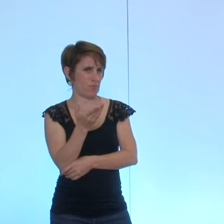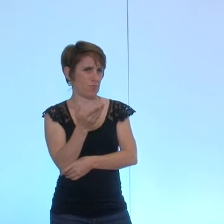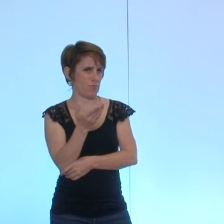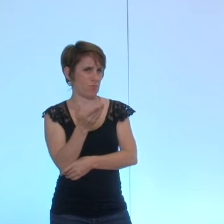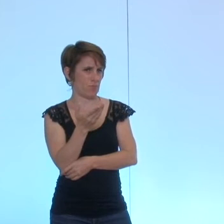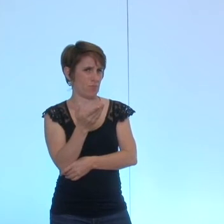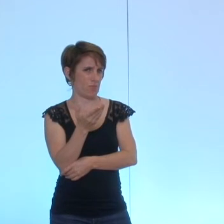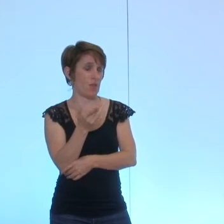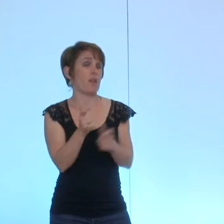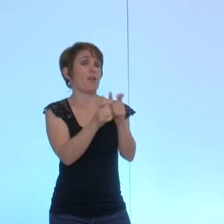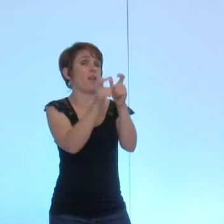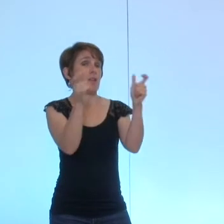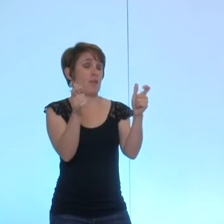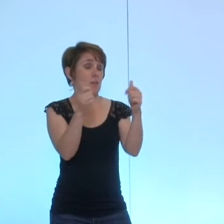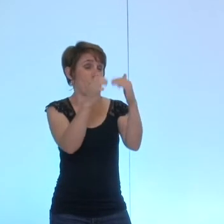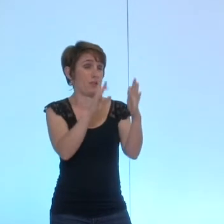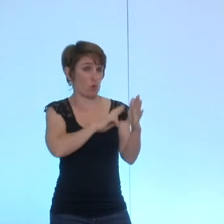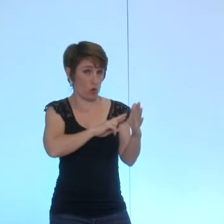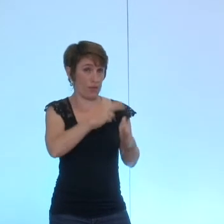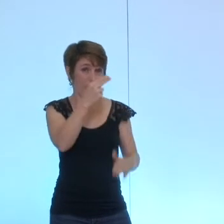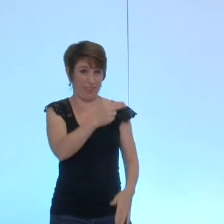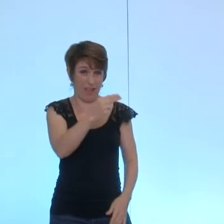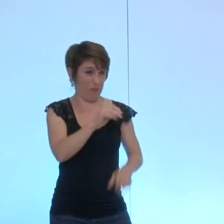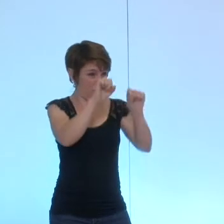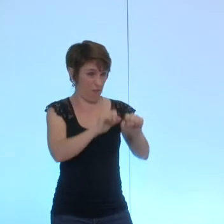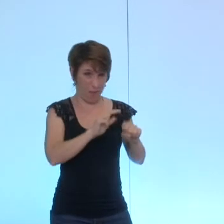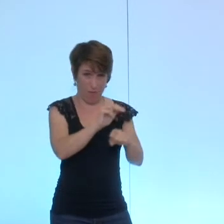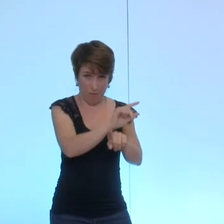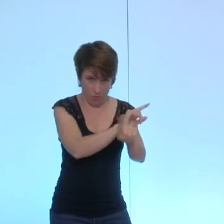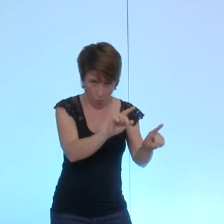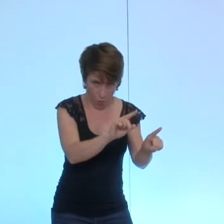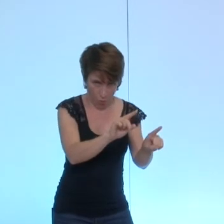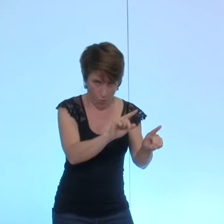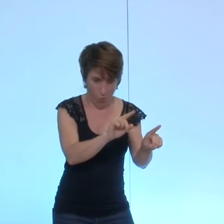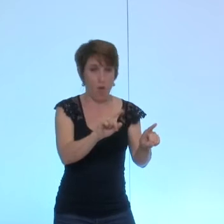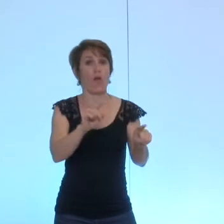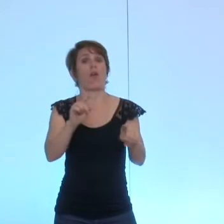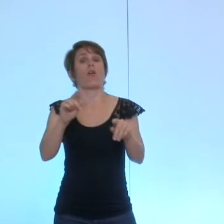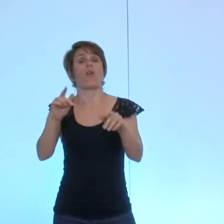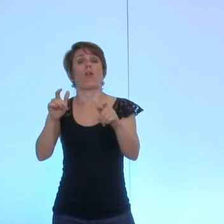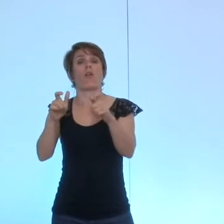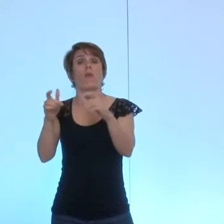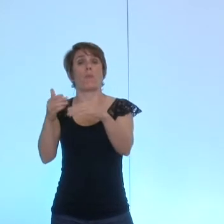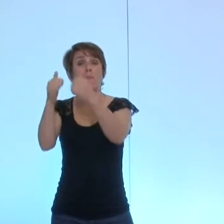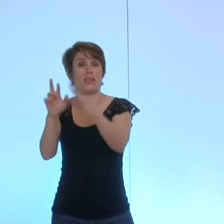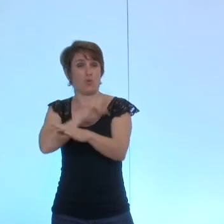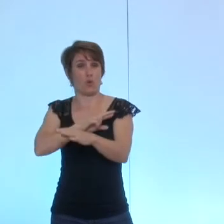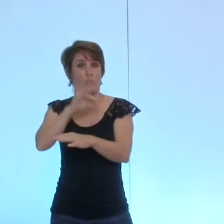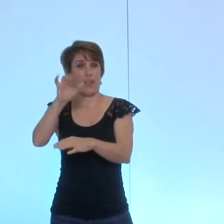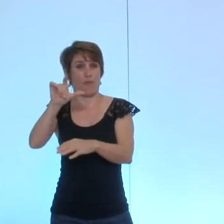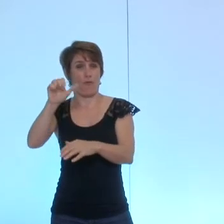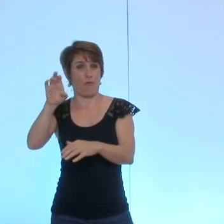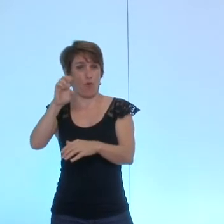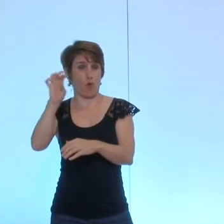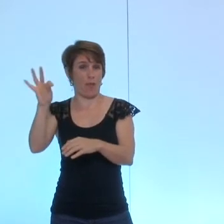l'EPAD de Narvik ne sera pas fermé qu'il y aura des places supplémentaires dans le cadre du projet Flaubert et qu'au final vous êtes contre l'amendement